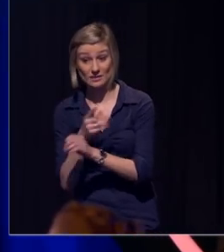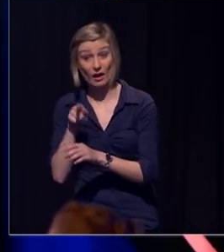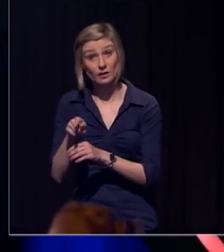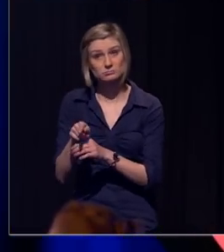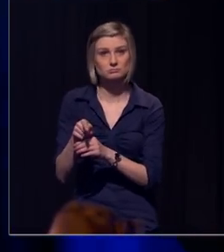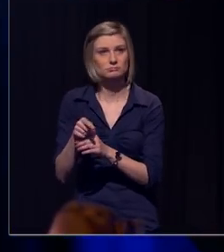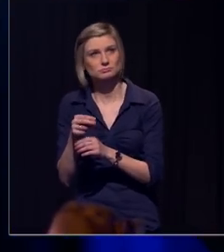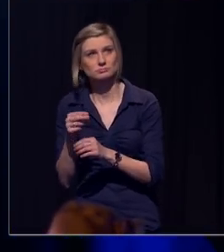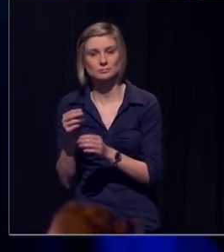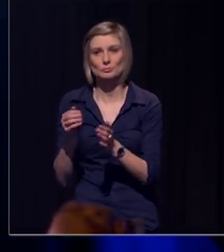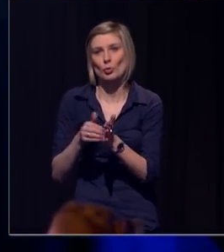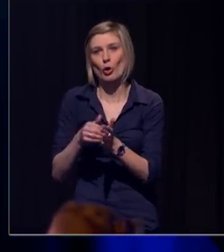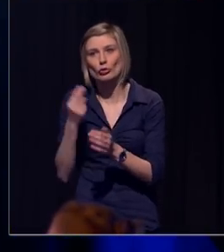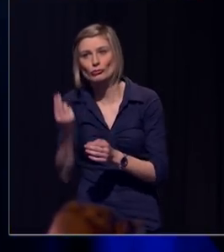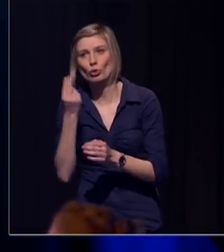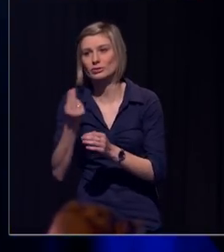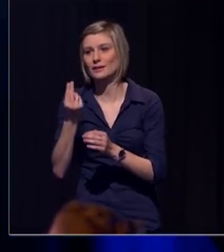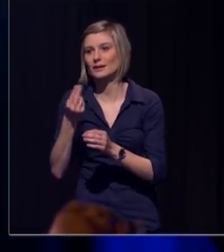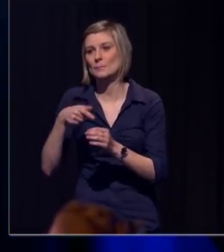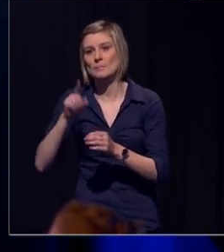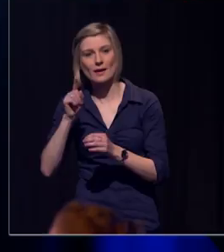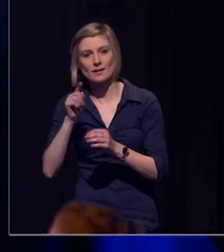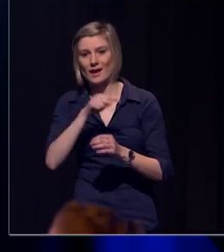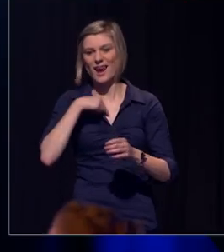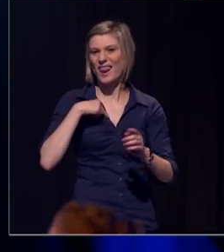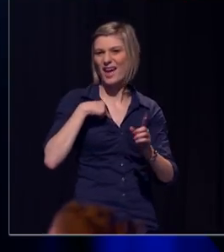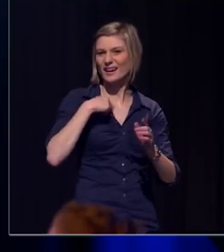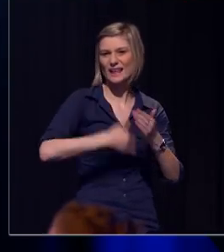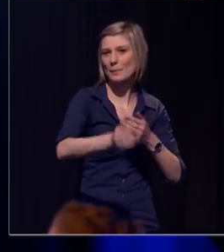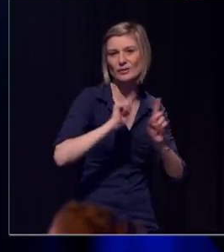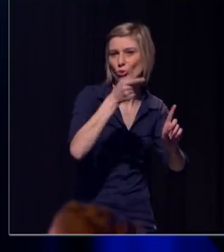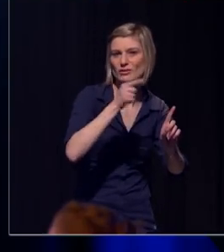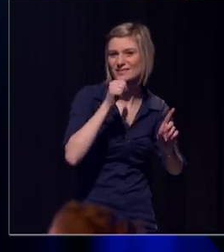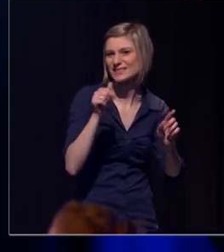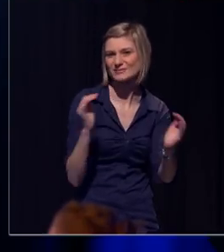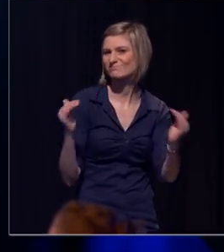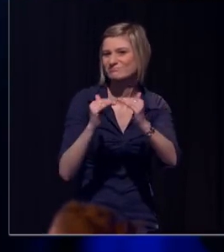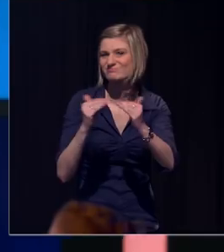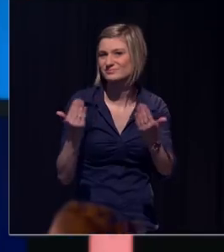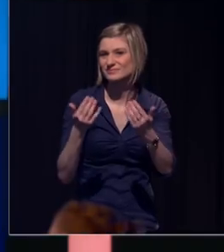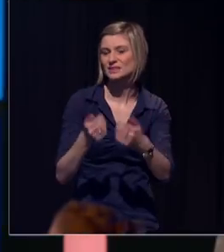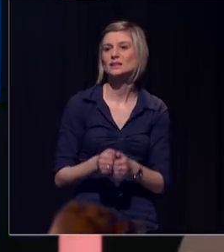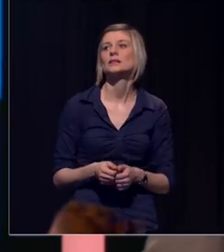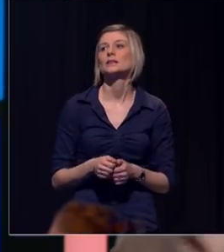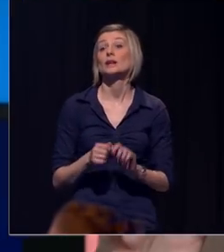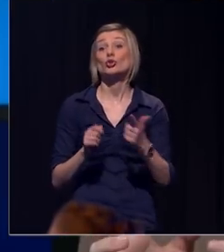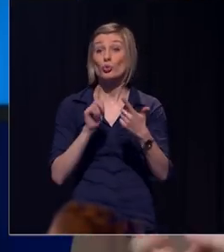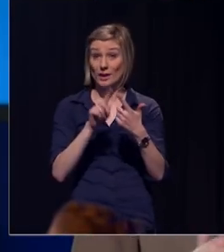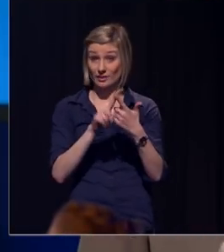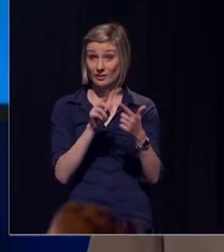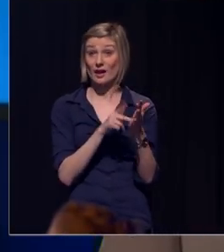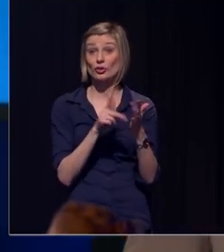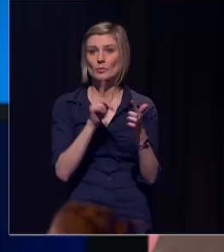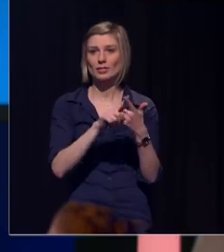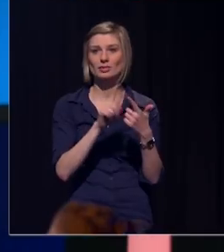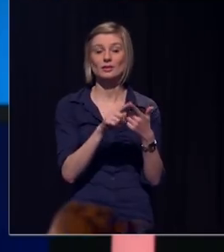niet echt overeen met ons lange termijn doen. Eerste argument. Mijn tweede argument, weinig kosten en heel veel